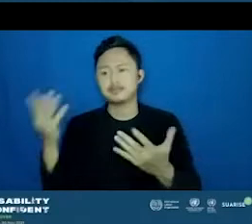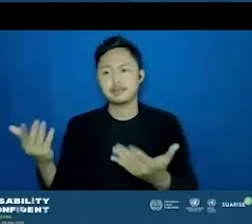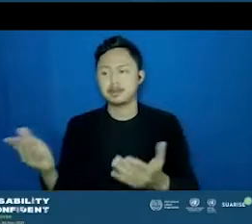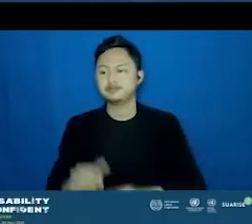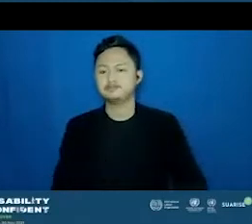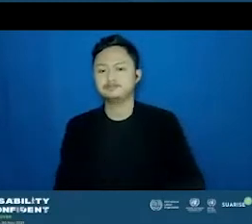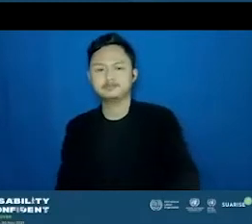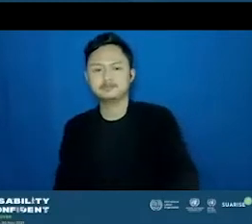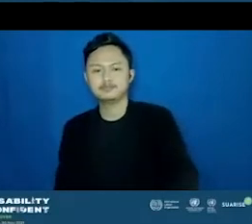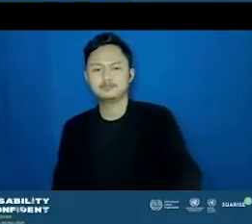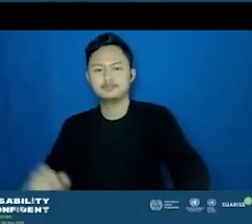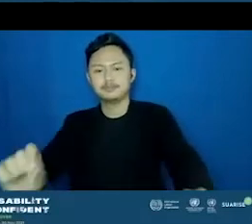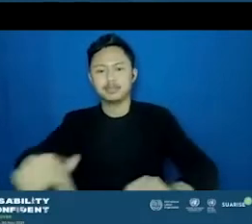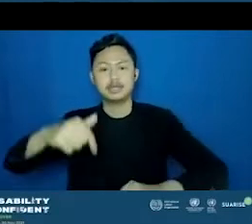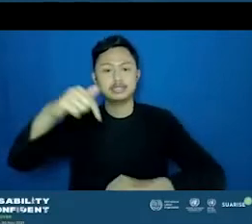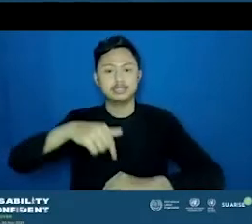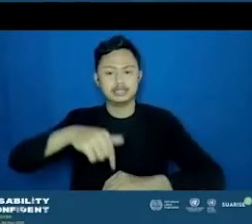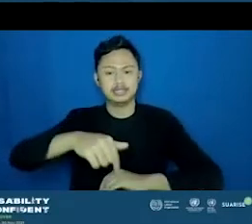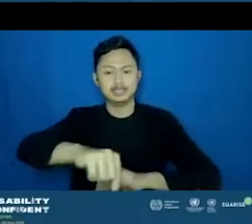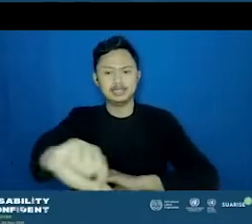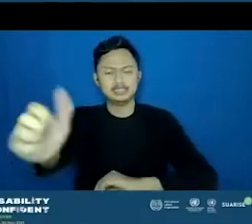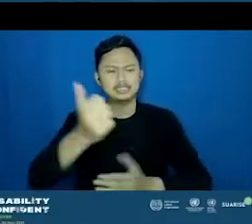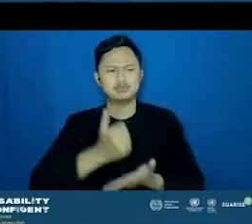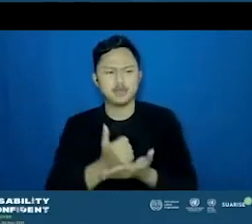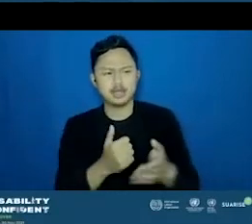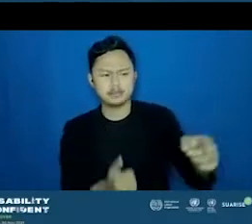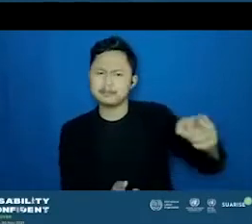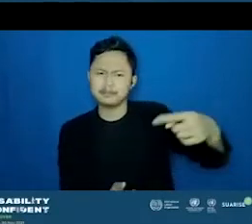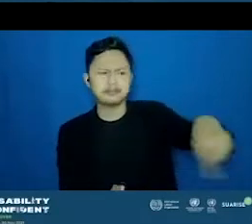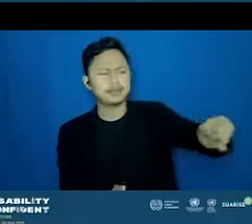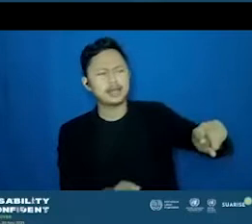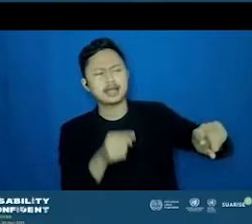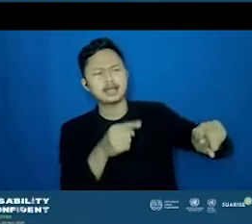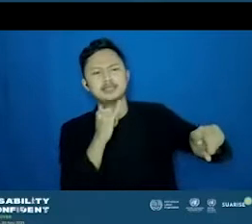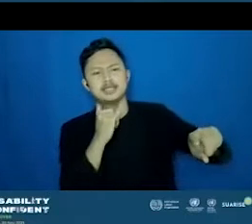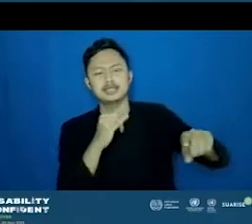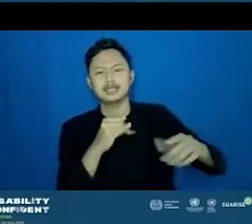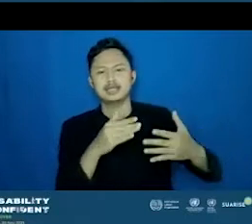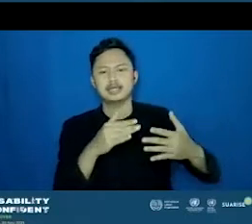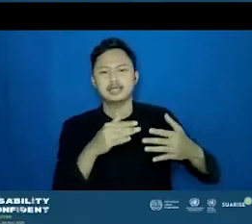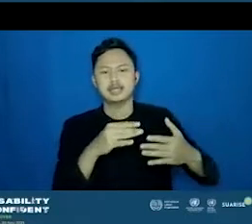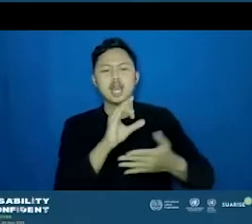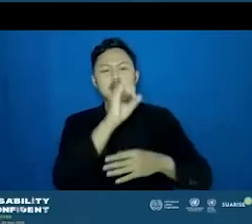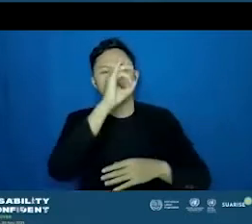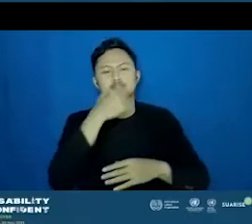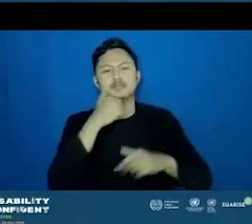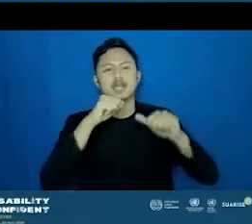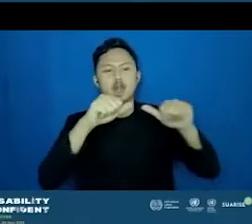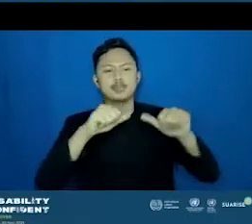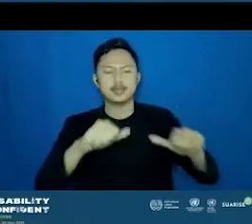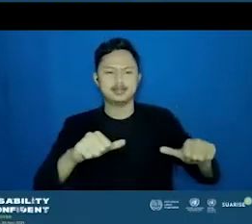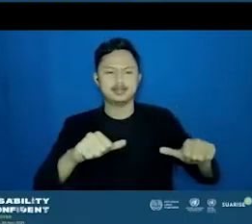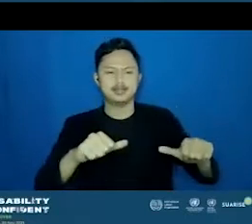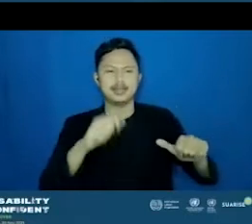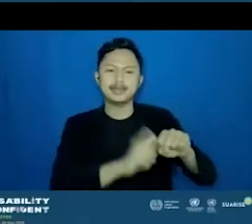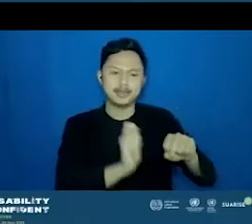Sejauh ini mereka posisinya adalah sebagai konten writer dan konten editor. Jadi